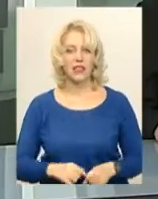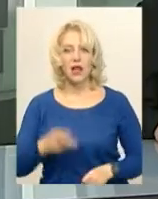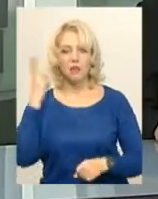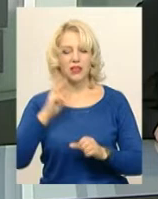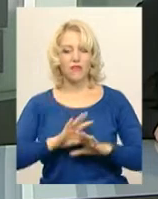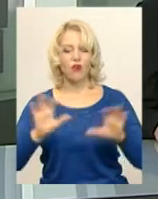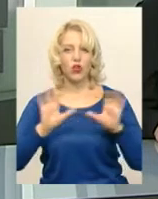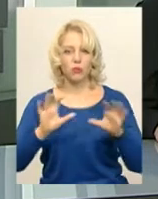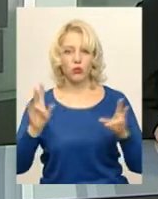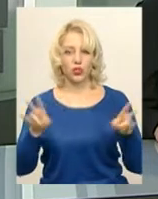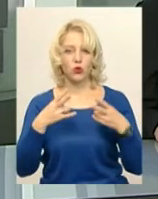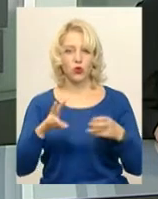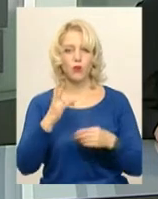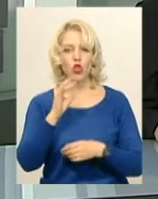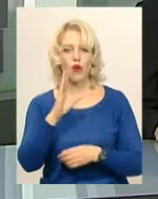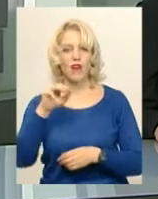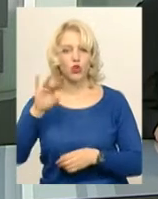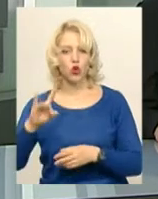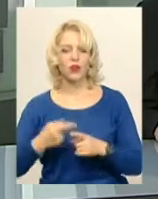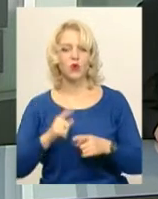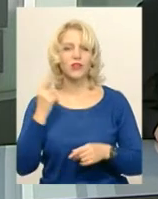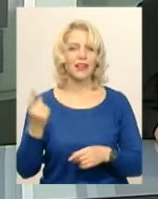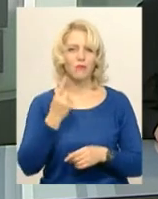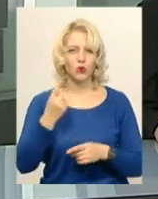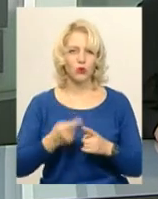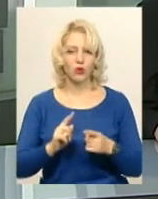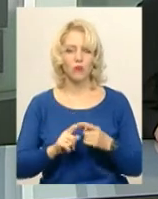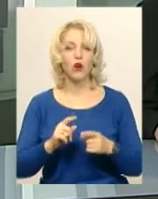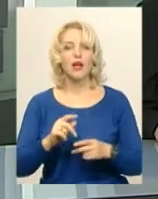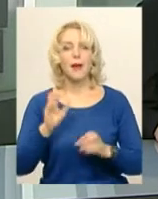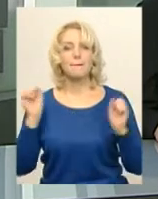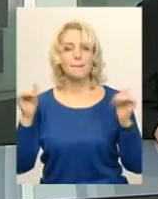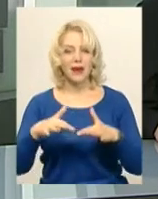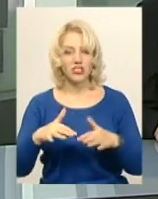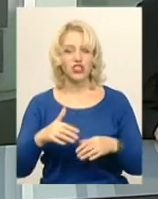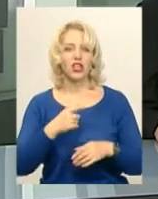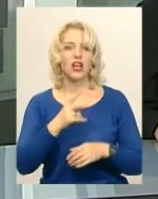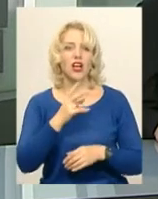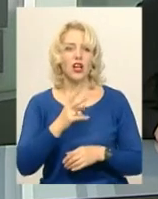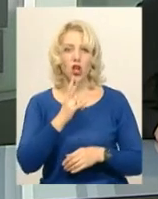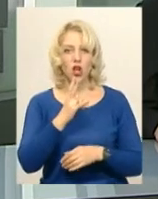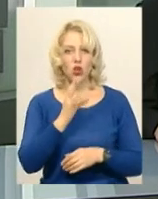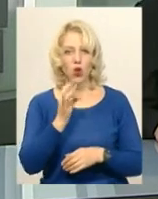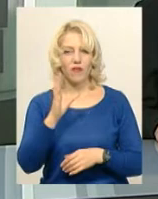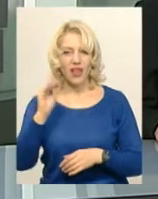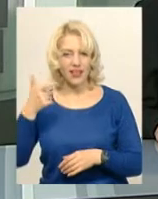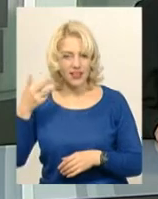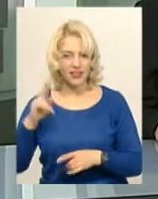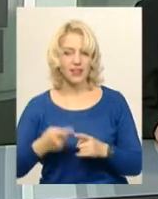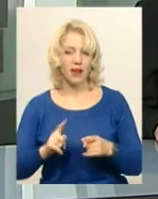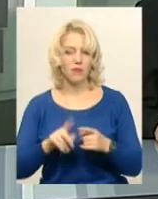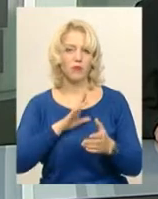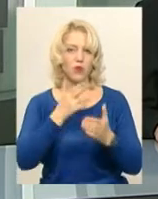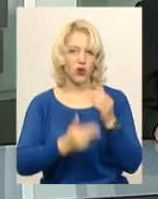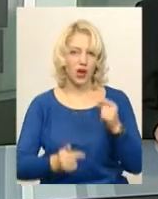волейбольний клуб «Новатор» у дебютному матчі Європейського кубку в Норвегії зазнав поразки, повідомляє директор клубу «Новатор» Іван Терещук. «Новатор»